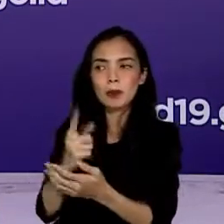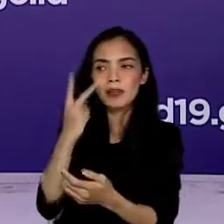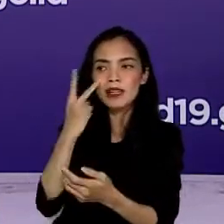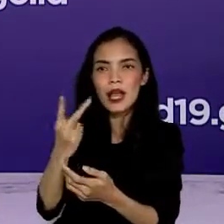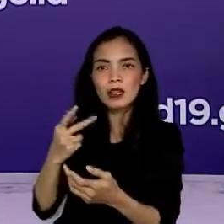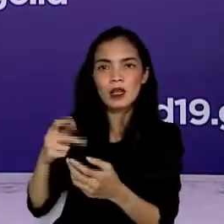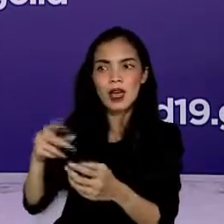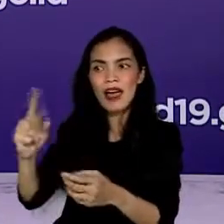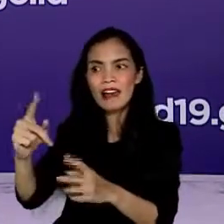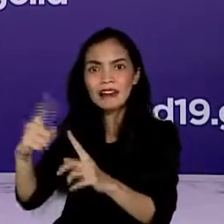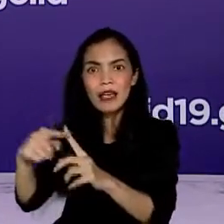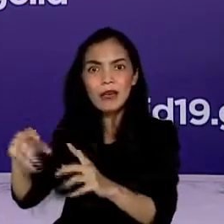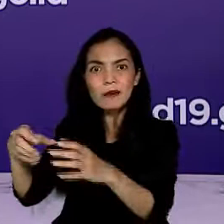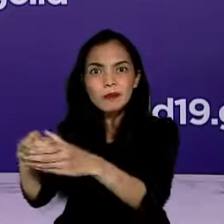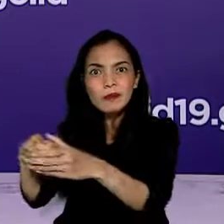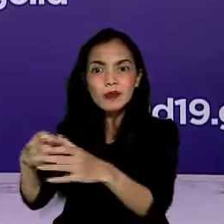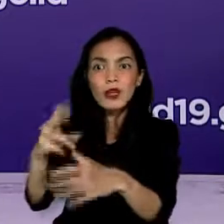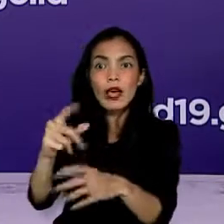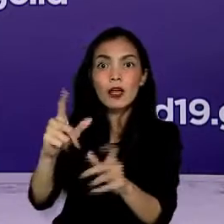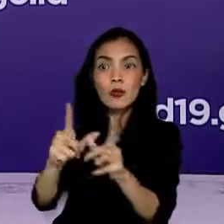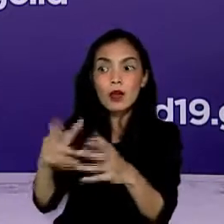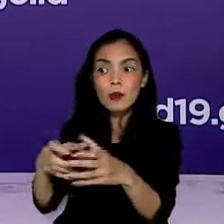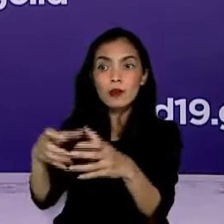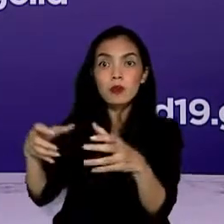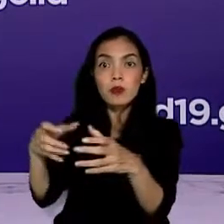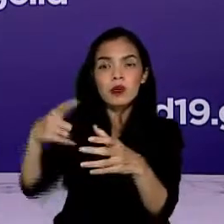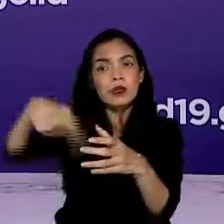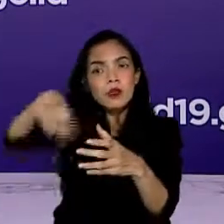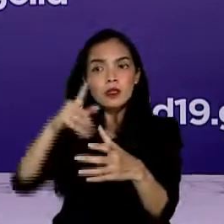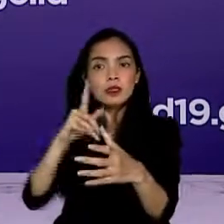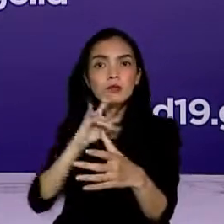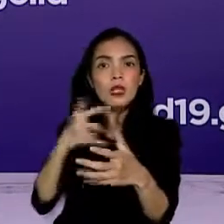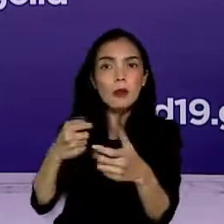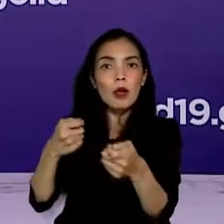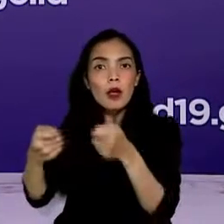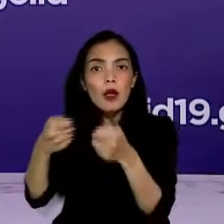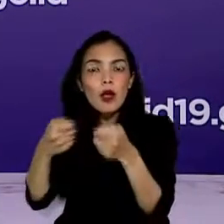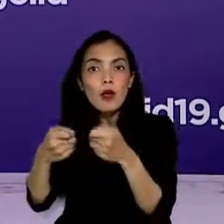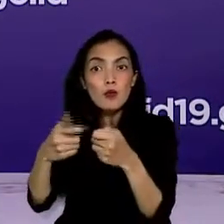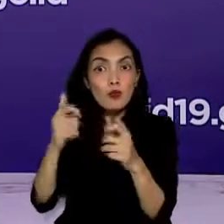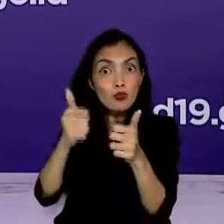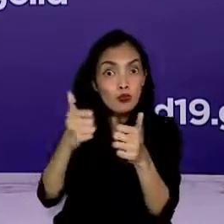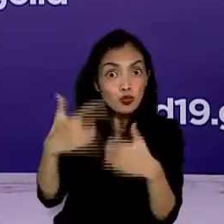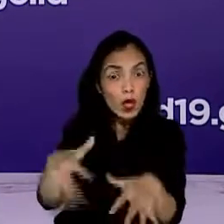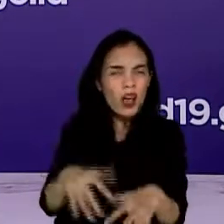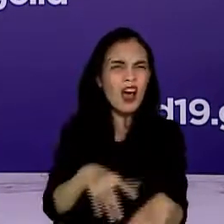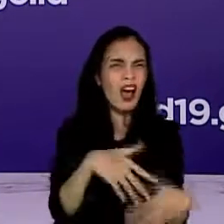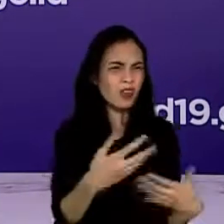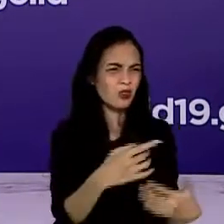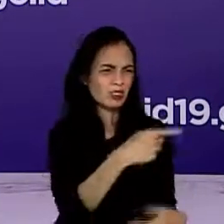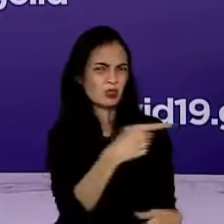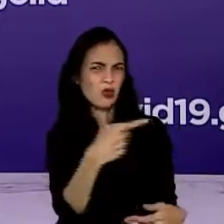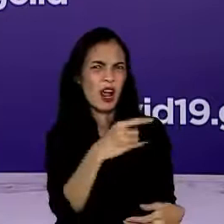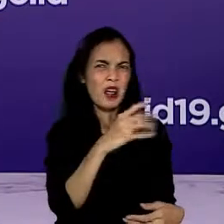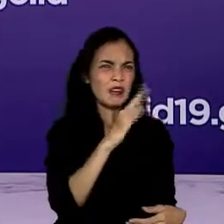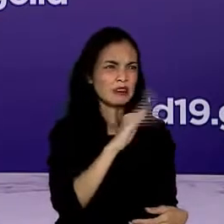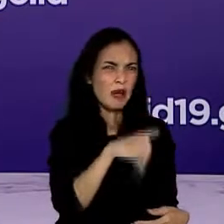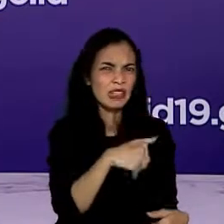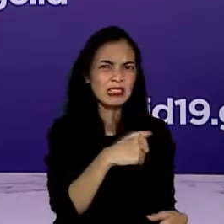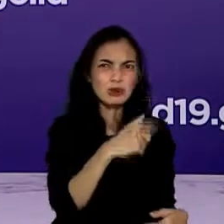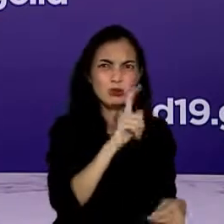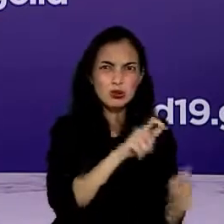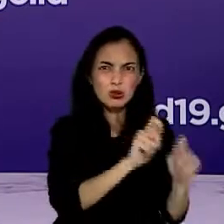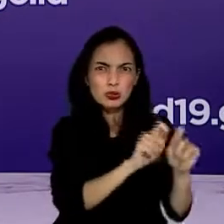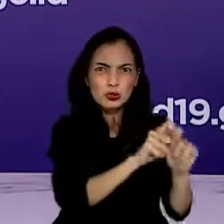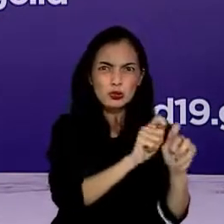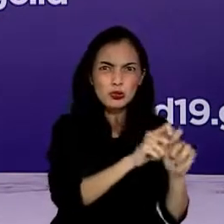sudah diimplementasikan dengan baik atau masih dibutuhkan perbaikan. Apabila seluruh indikator tersebut dapat